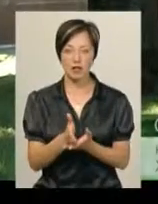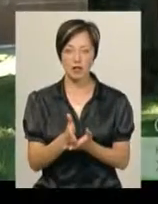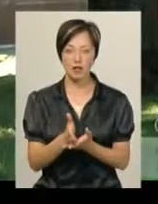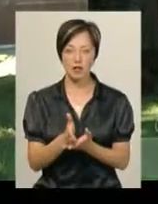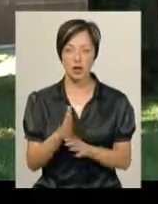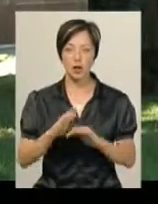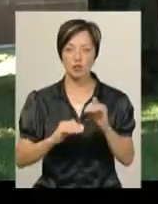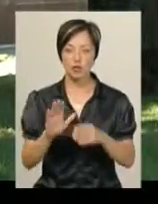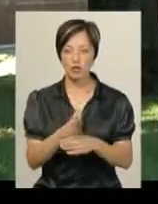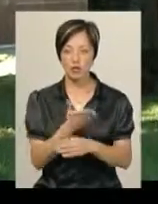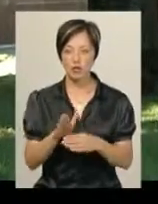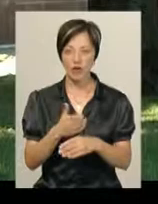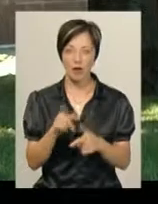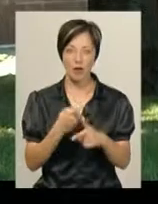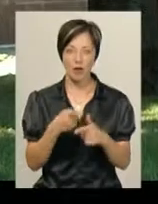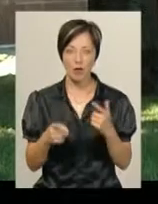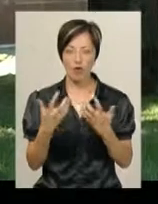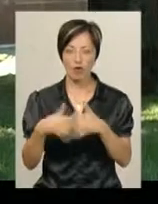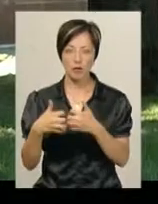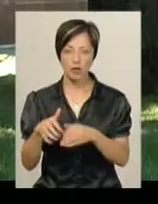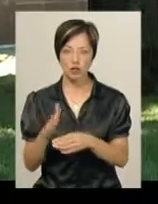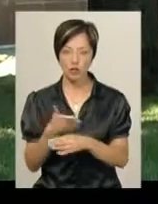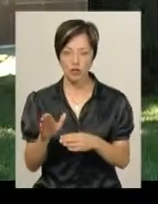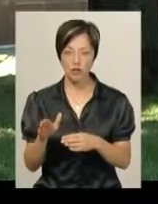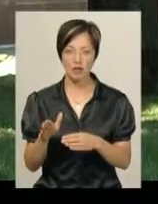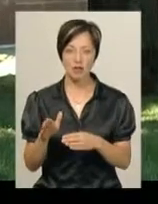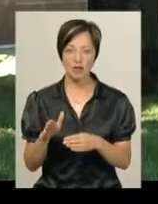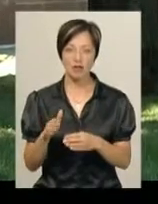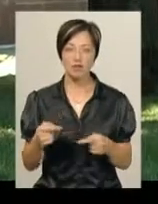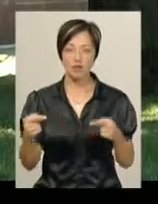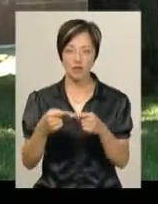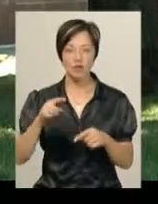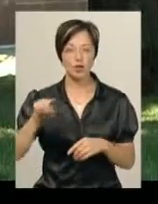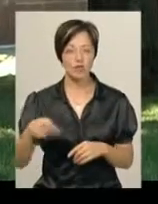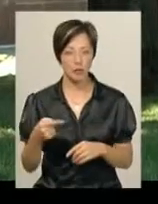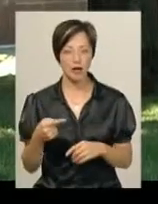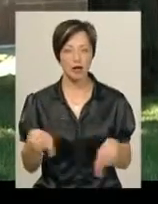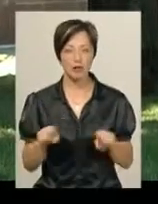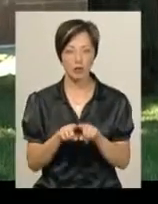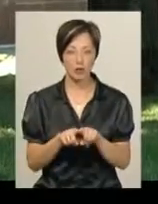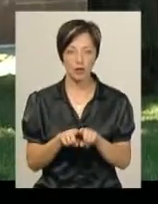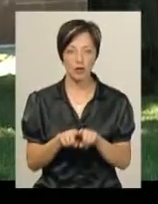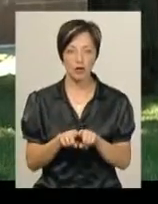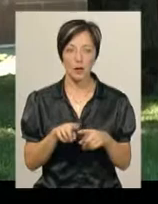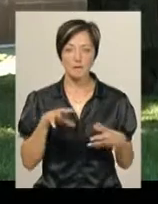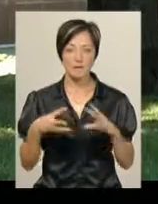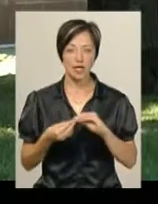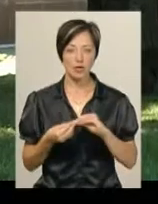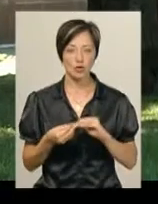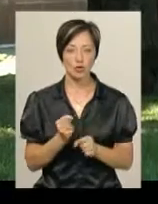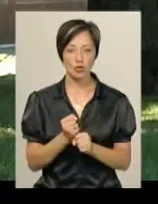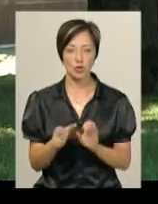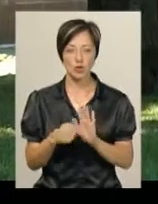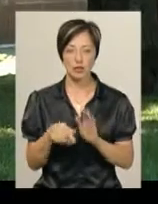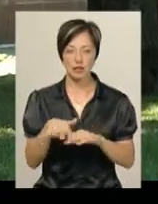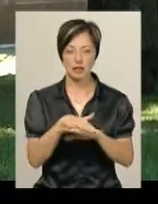або це буде ручне сортування, або це буде автоматичне. Автоматичне сортування, відповідно, вимагає такої досить плідної роботи з